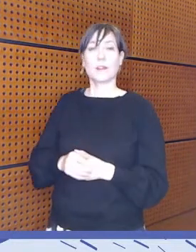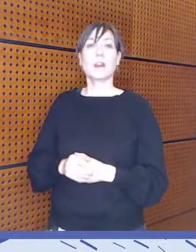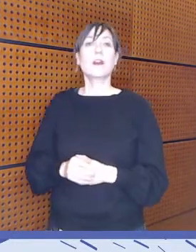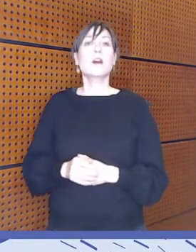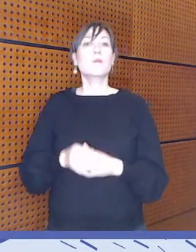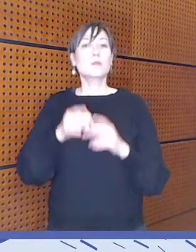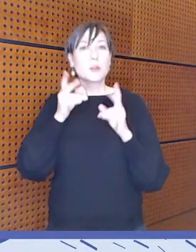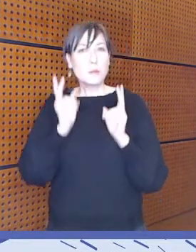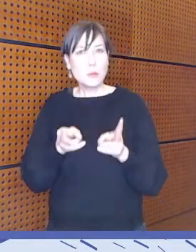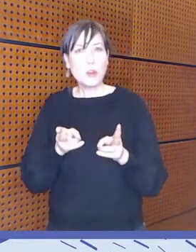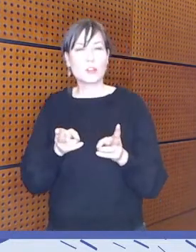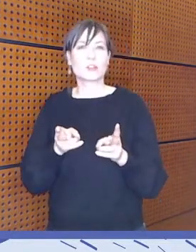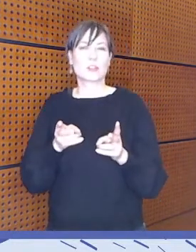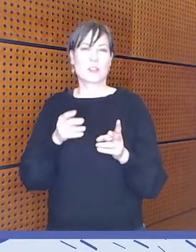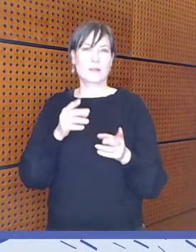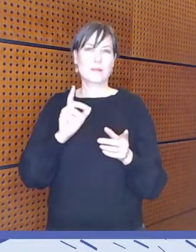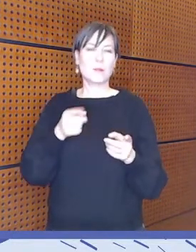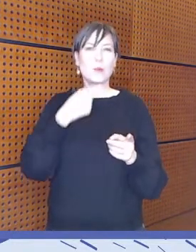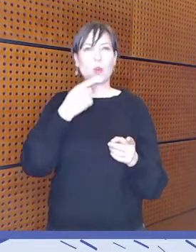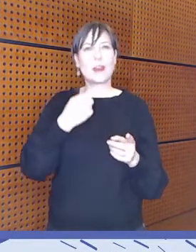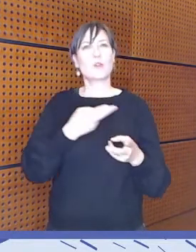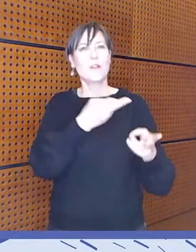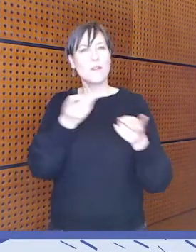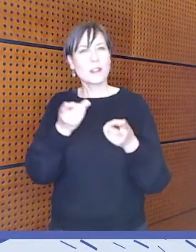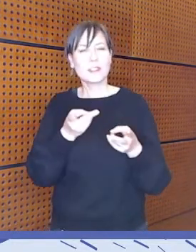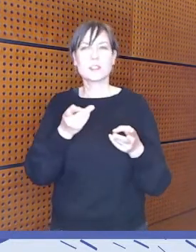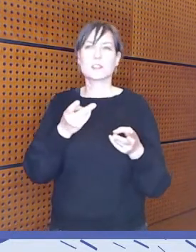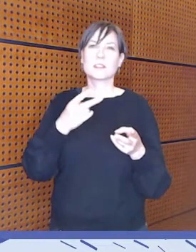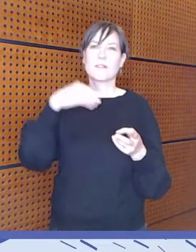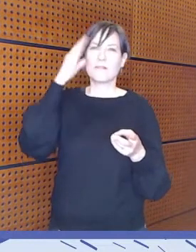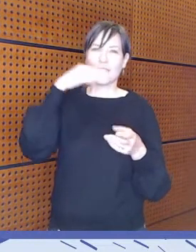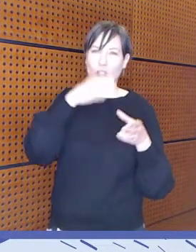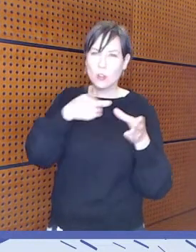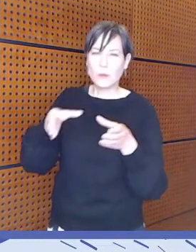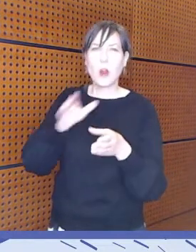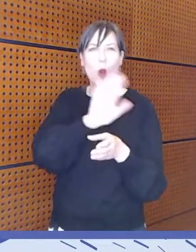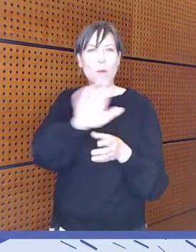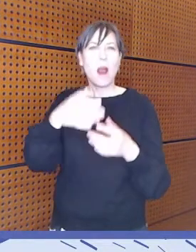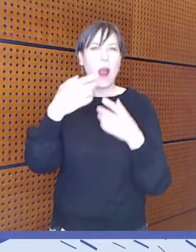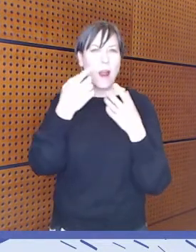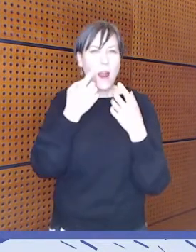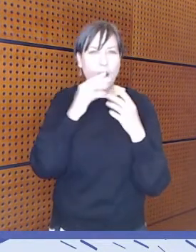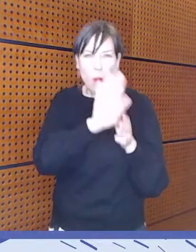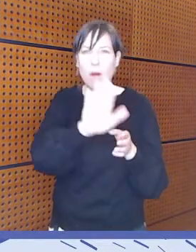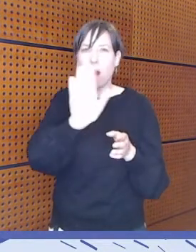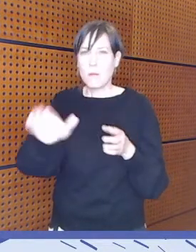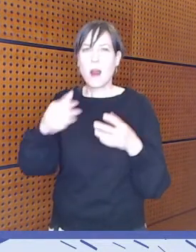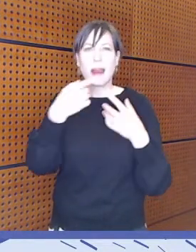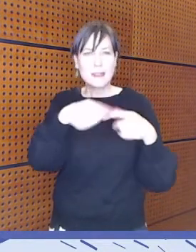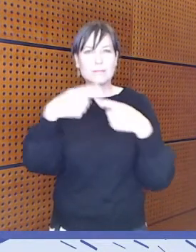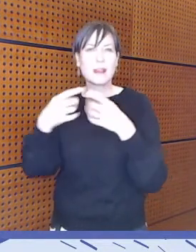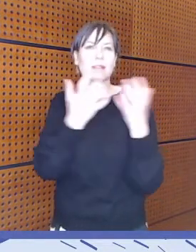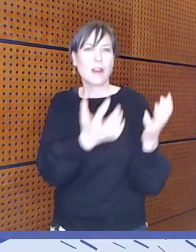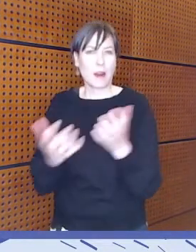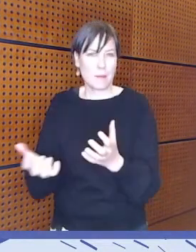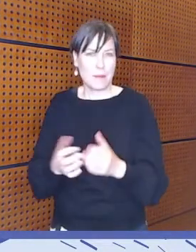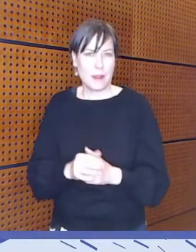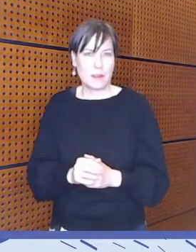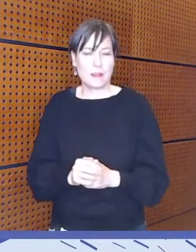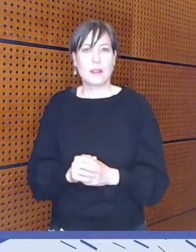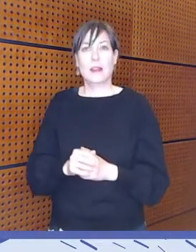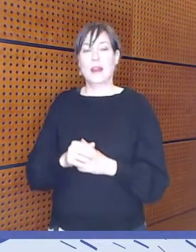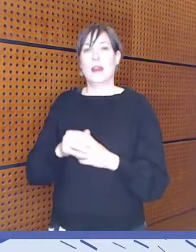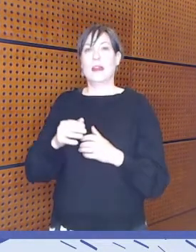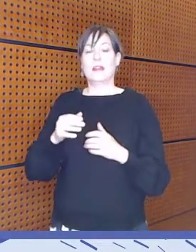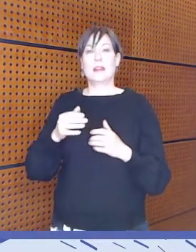ilmi, että silloin kun puhutaan yhdenvertaisuudesta ja erilaisten väestöryhmillä on erilaisia erityistarpeita, niin mediakasvatustoiminnan toteuttaminen